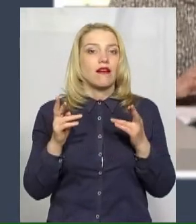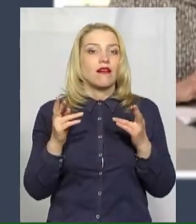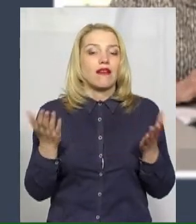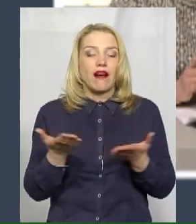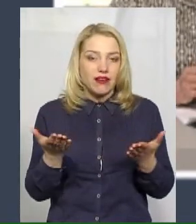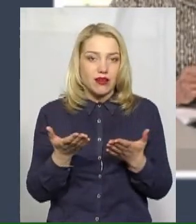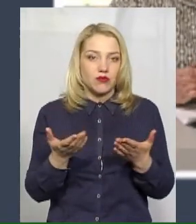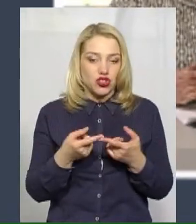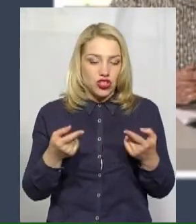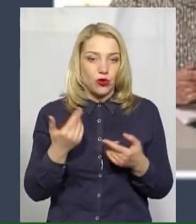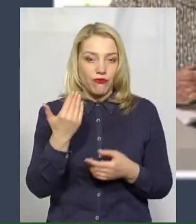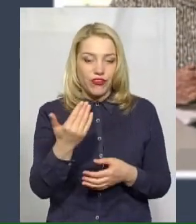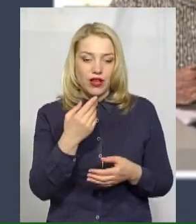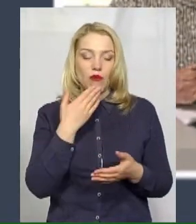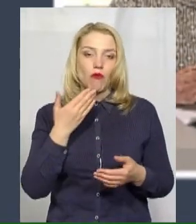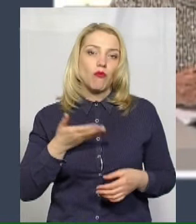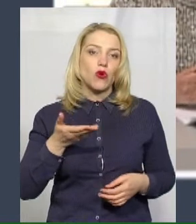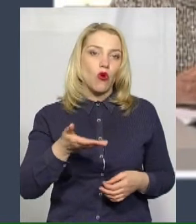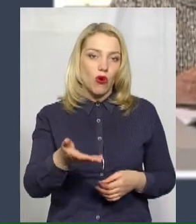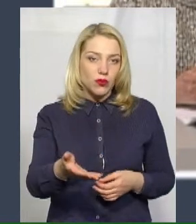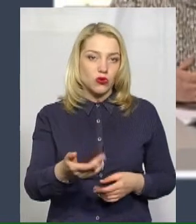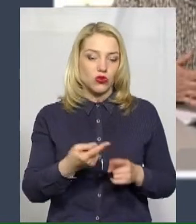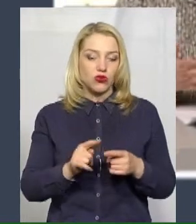прокоментуєте оці нові введення,